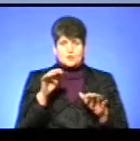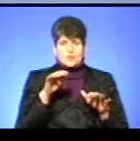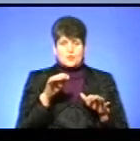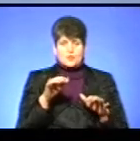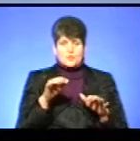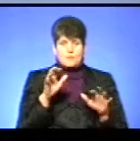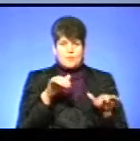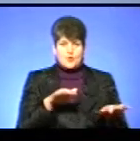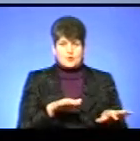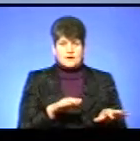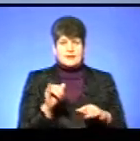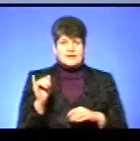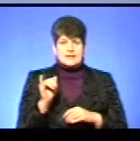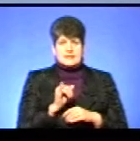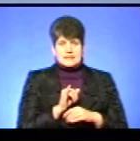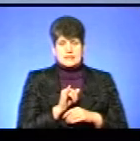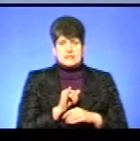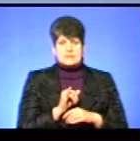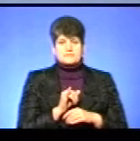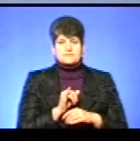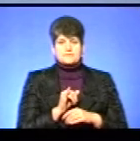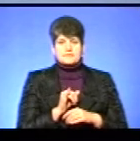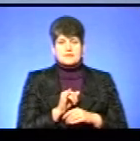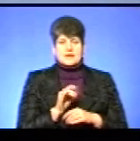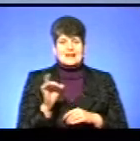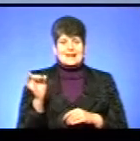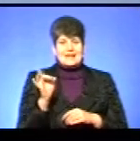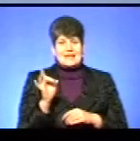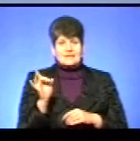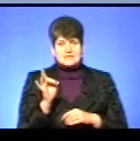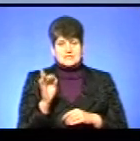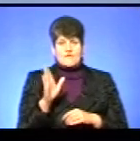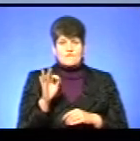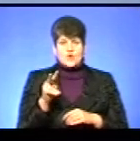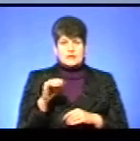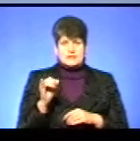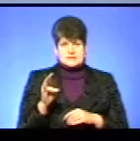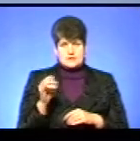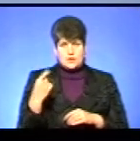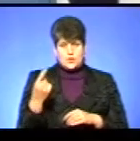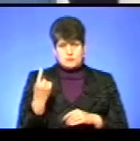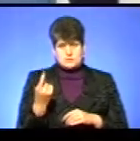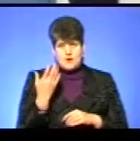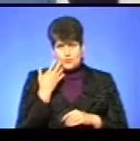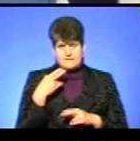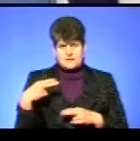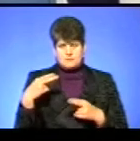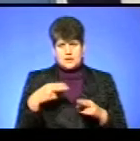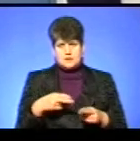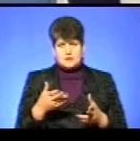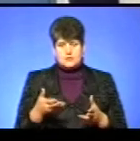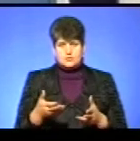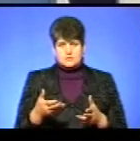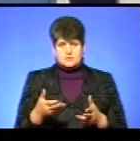заході України. Це Рівненська і Волинська область. Скажіть, а коли вони прилітають в Україну?